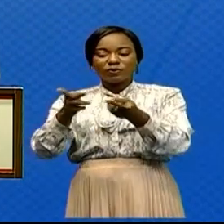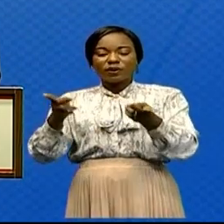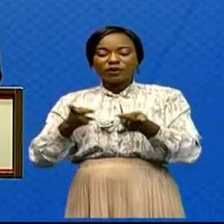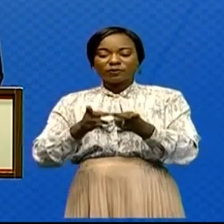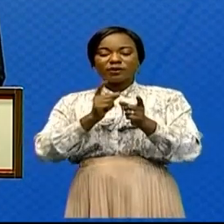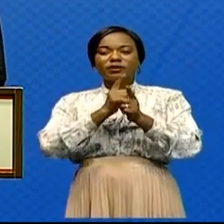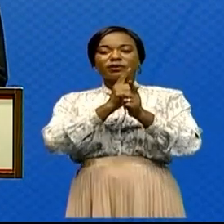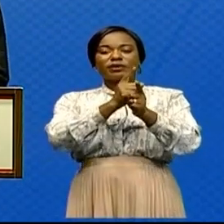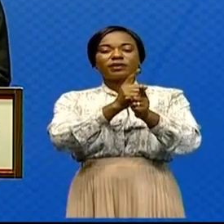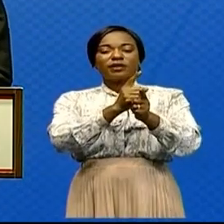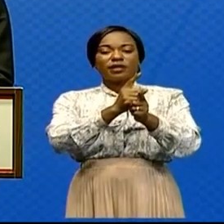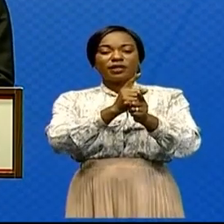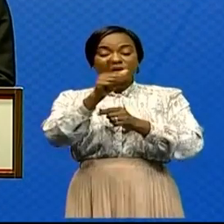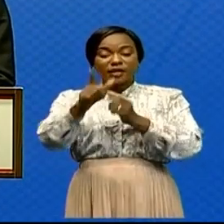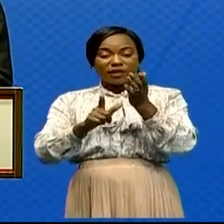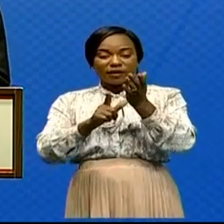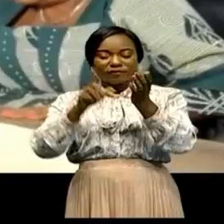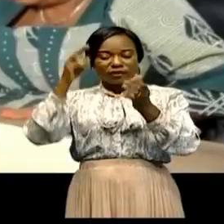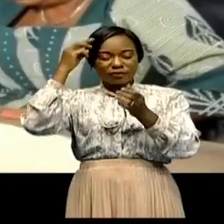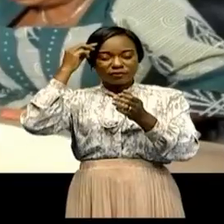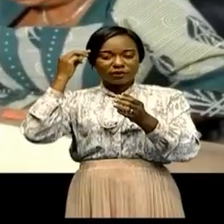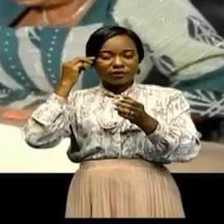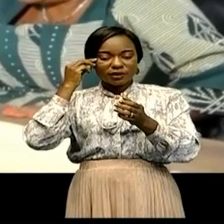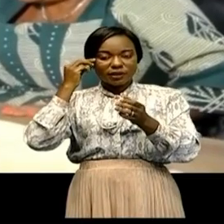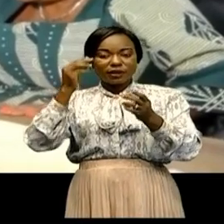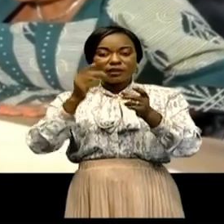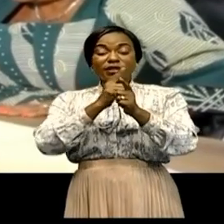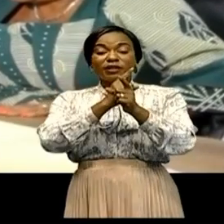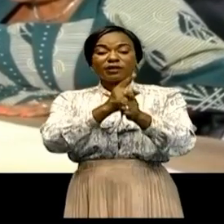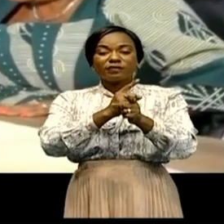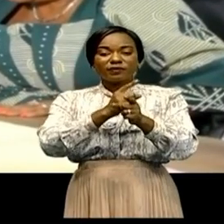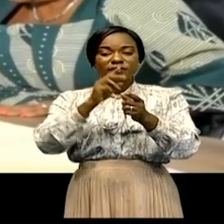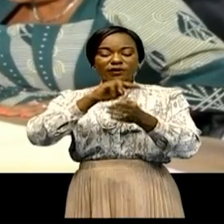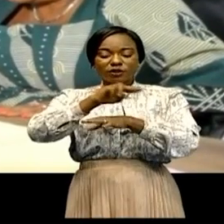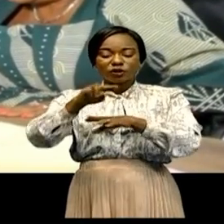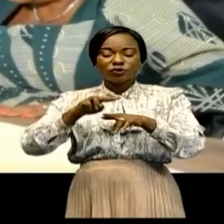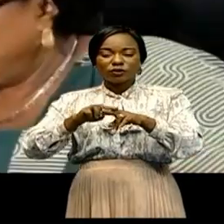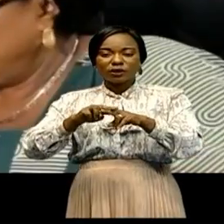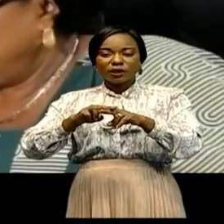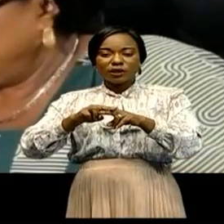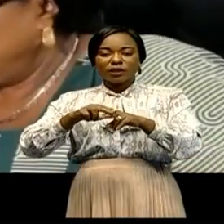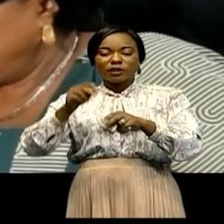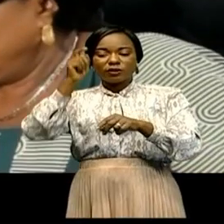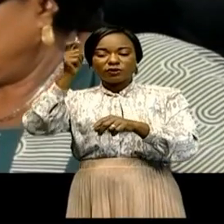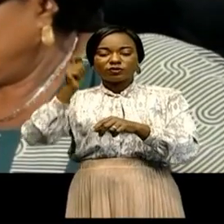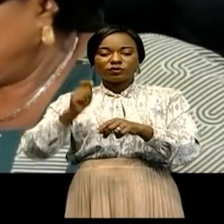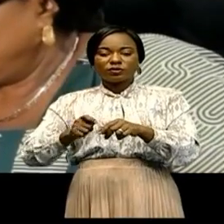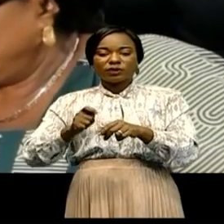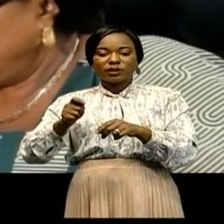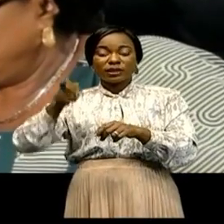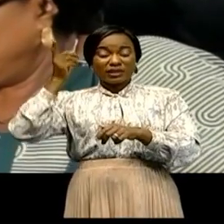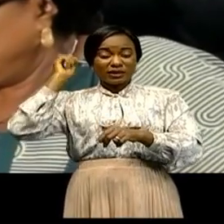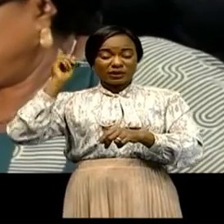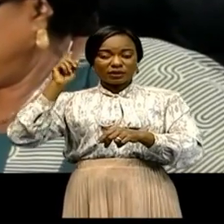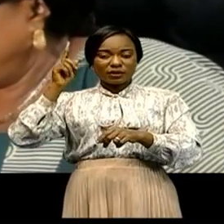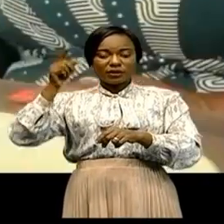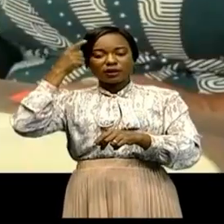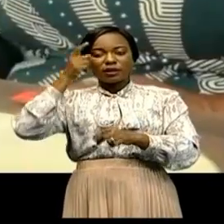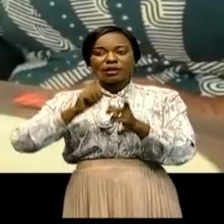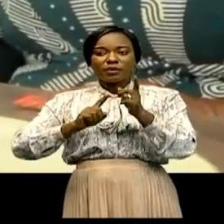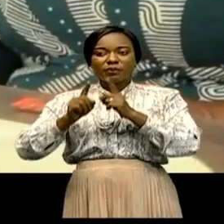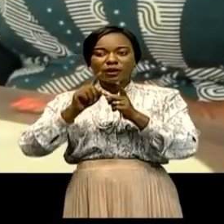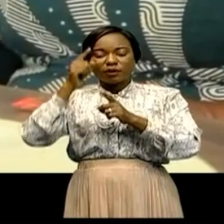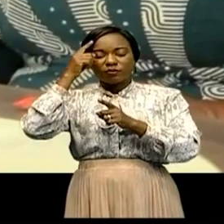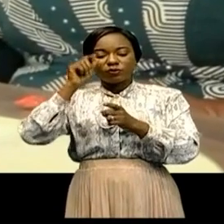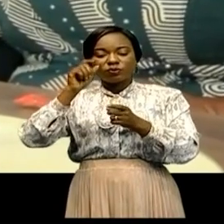la vice-ministre de la Défense nationale, anciens combattants, a fait le point au Conseil de la situation sécuritaire dans les trois zones des défenses.